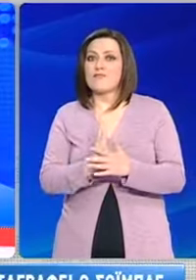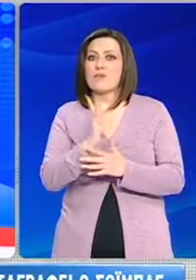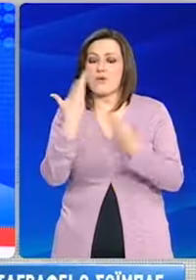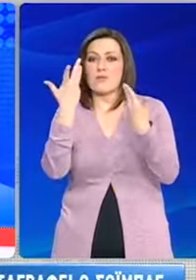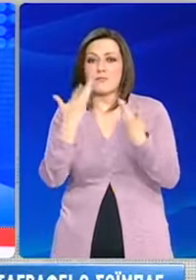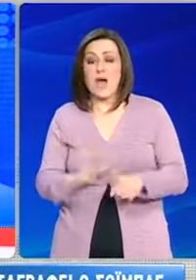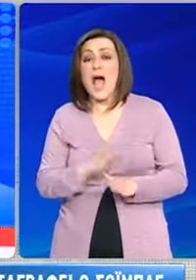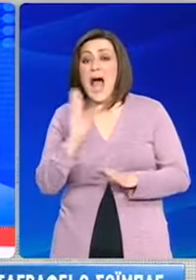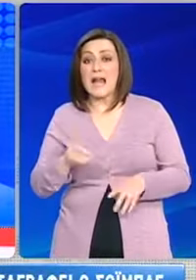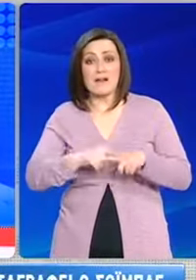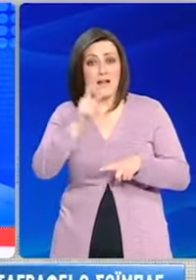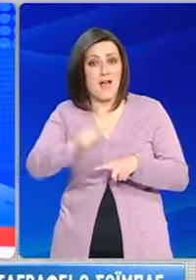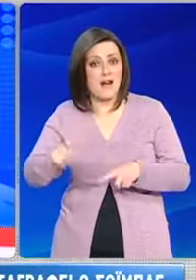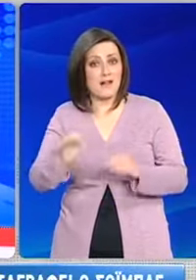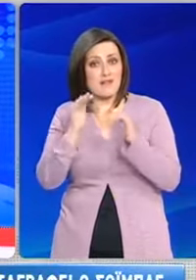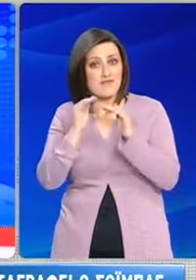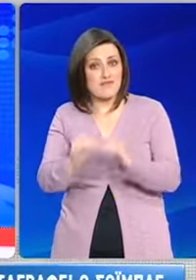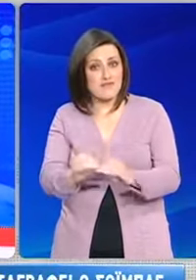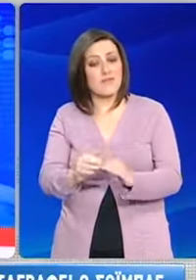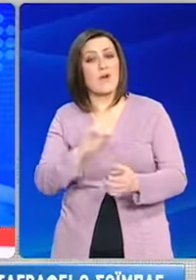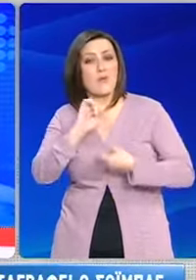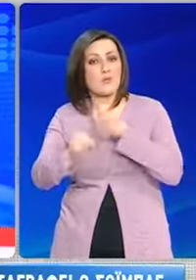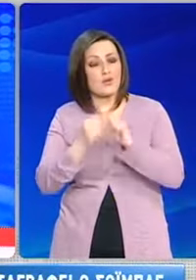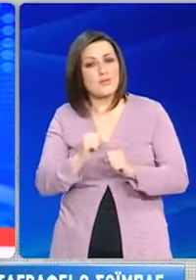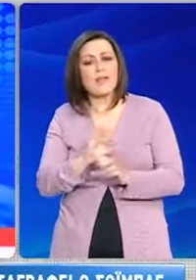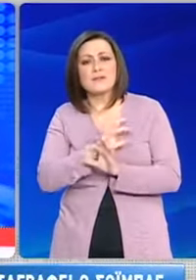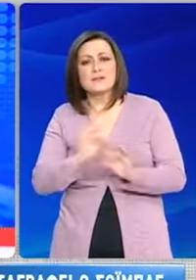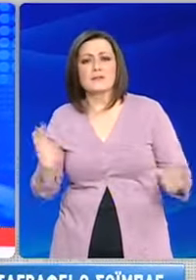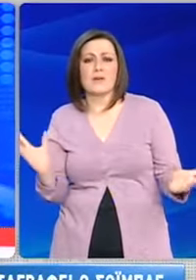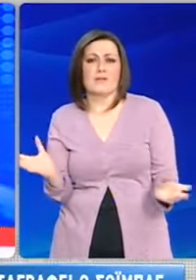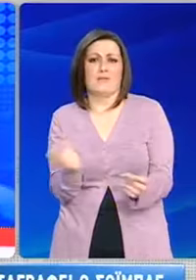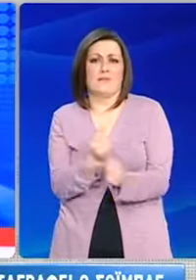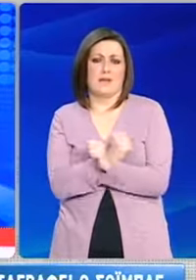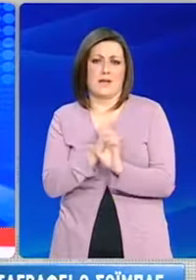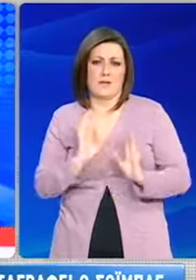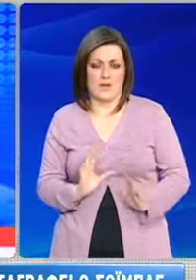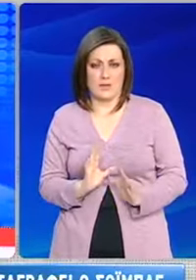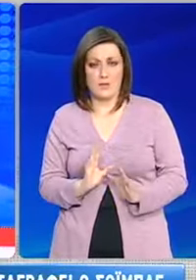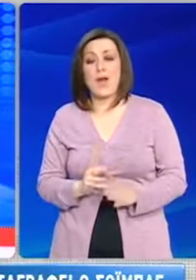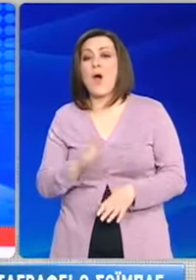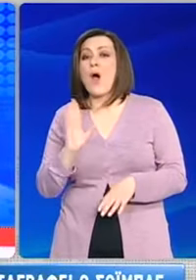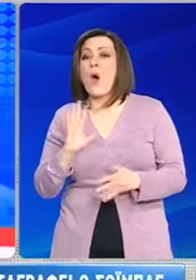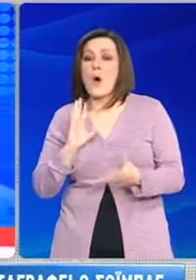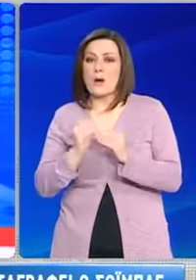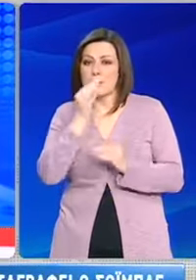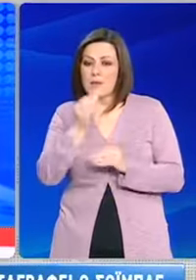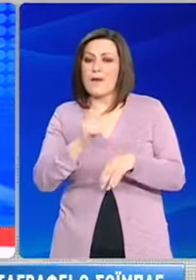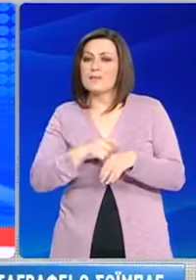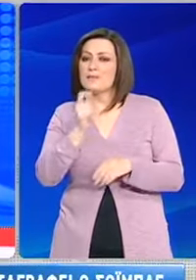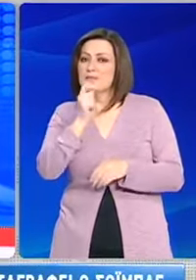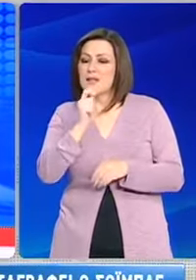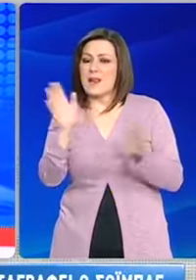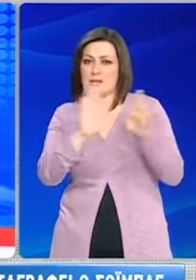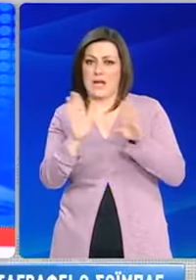δρόμο, έχουν σημαντικές πιθανότητες να τα καταφέρουν, δήλωσε ο Γερμανός Υπουργός Οικονομικών σε συνέντευξή του στην γερμανική